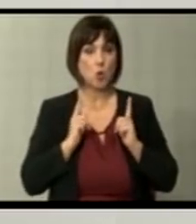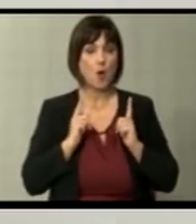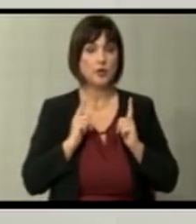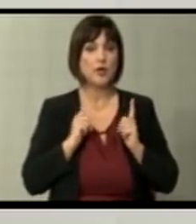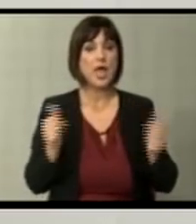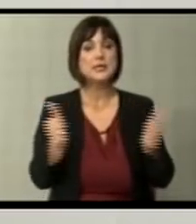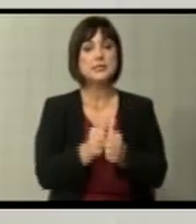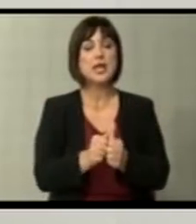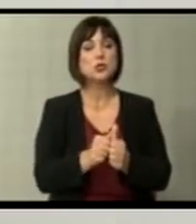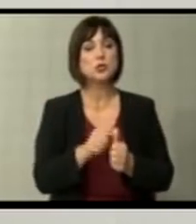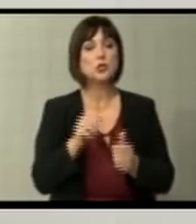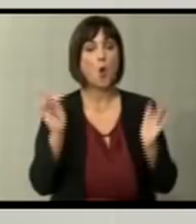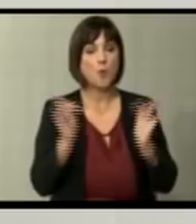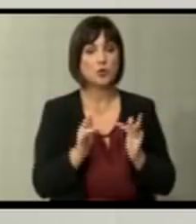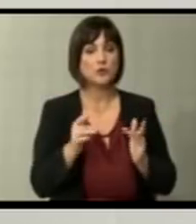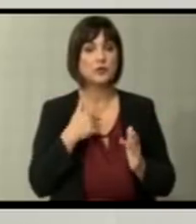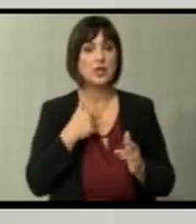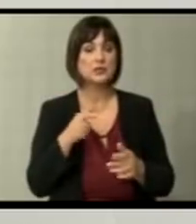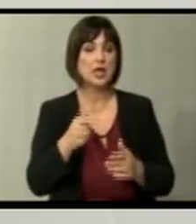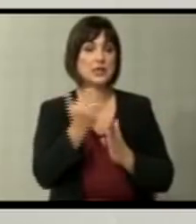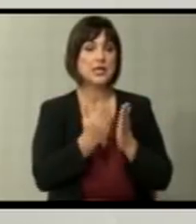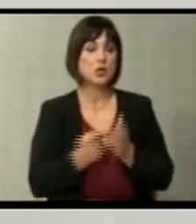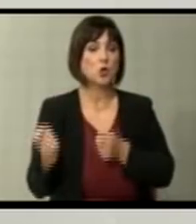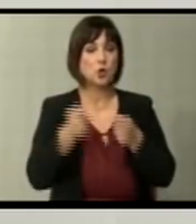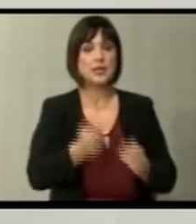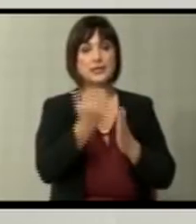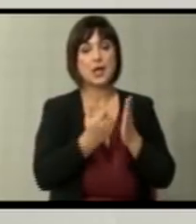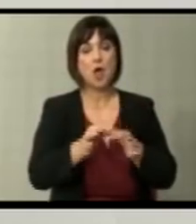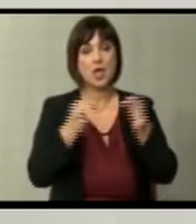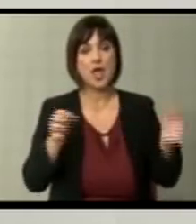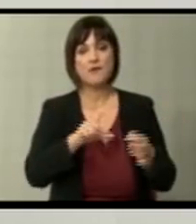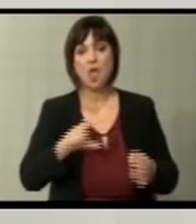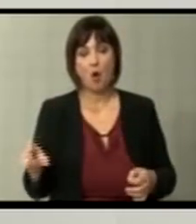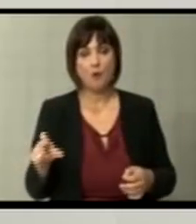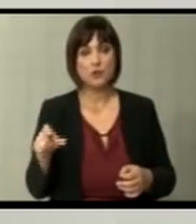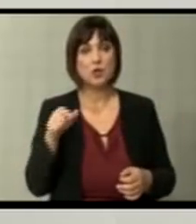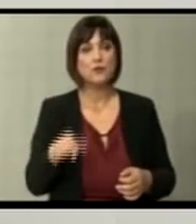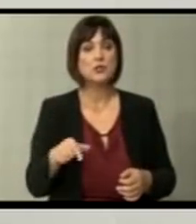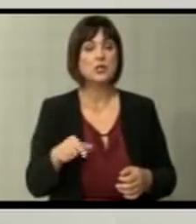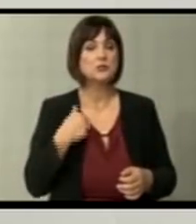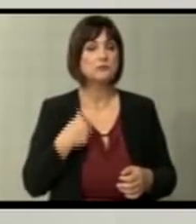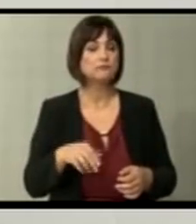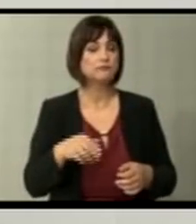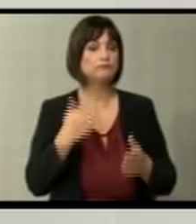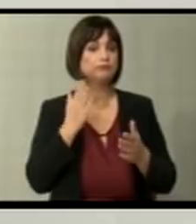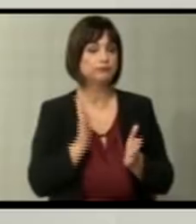заедно с опозицијата да се задонесе закона за јавното обвинителство, а јавното обвинителство да се отвржи